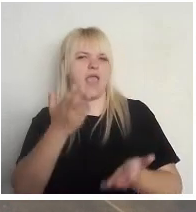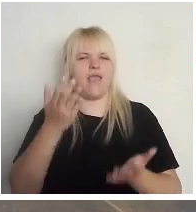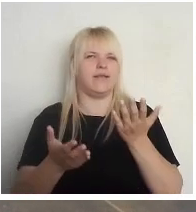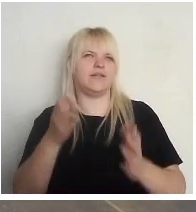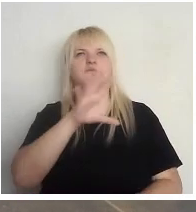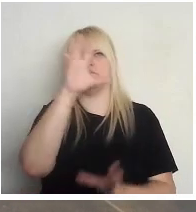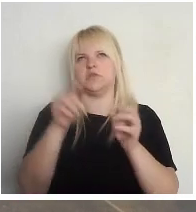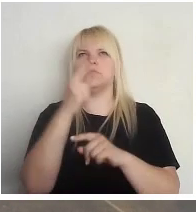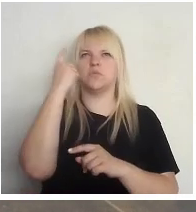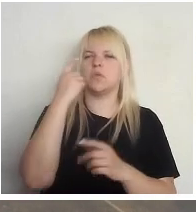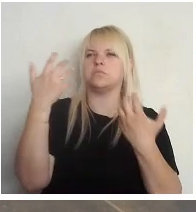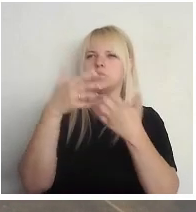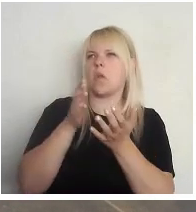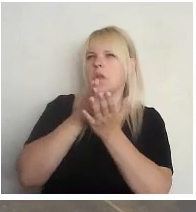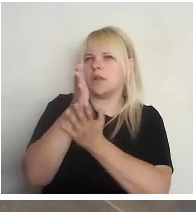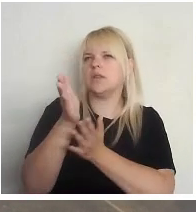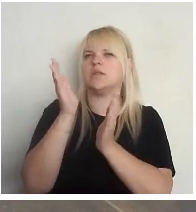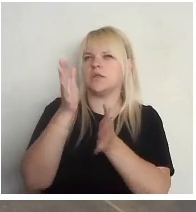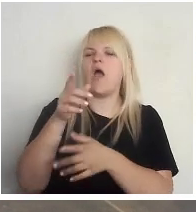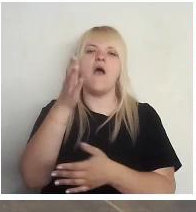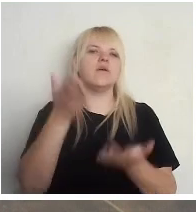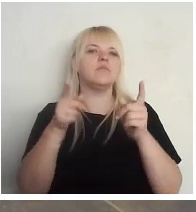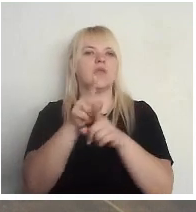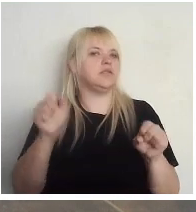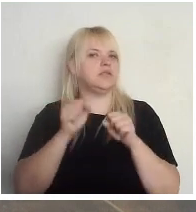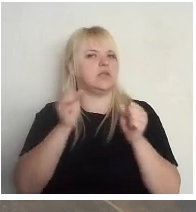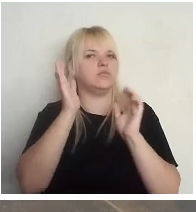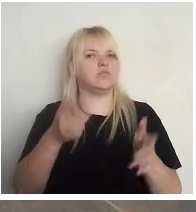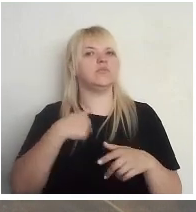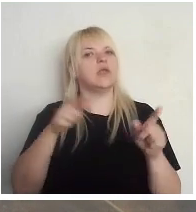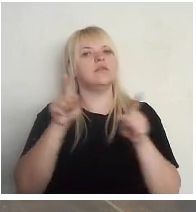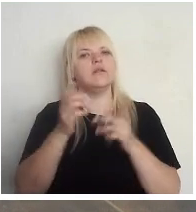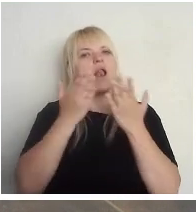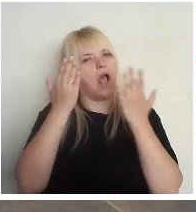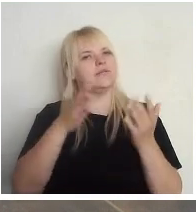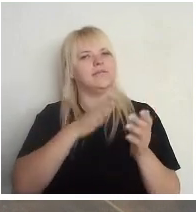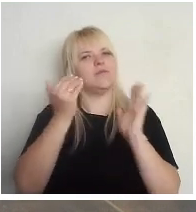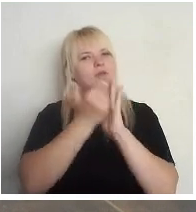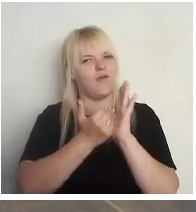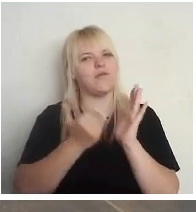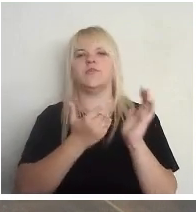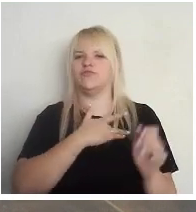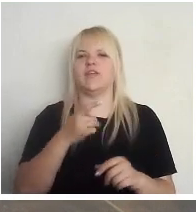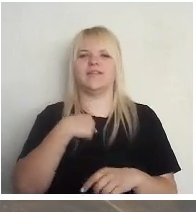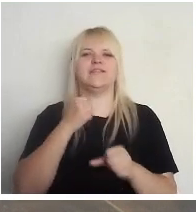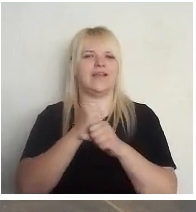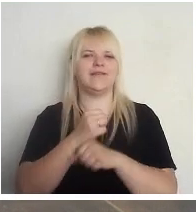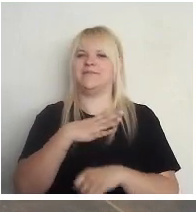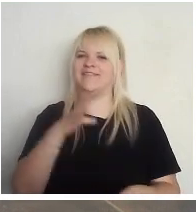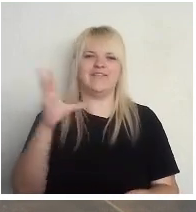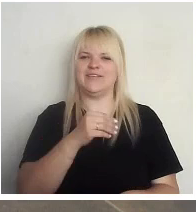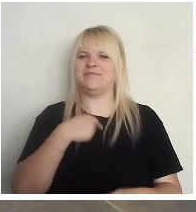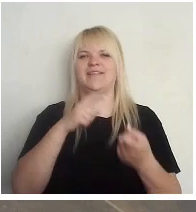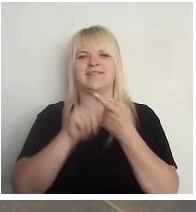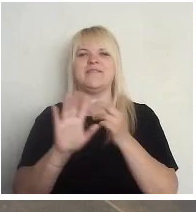par politiku. Varbūt viņi centīsies, es lasīju programmu. Zagot man šķiet, ka es izdarīju visu, kas no manis bija atkarīgs, bet